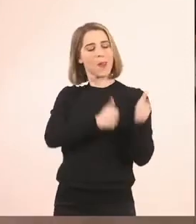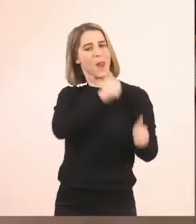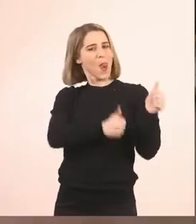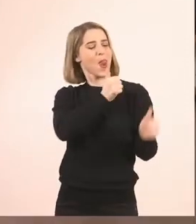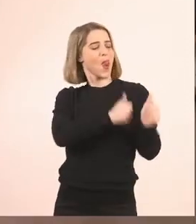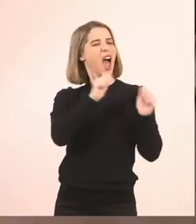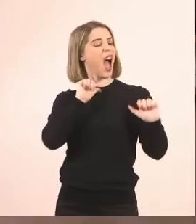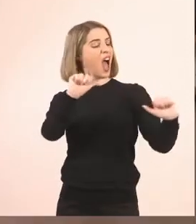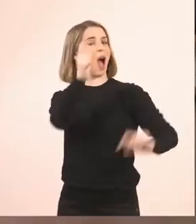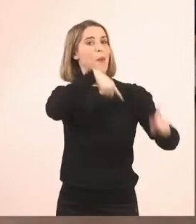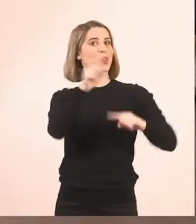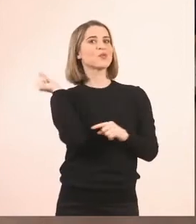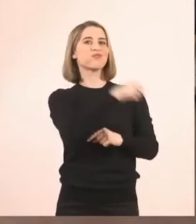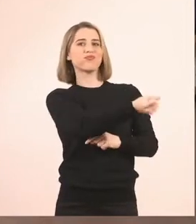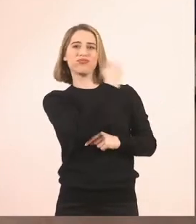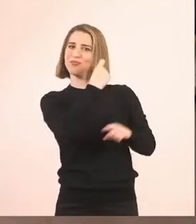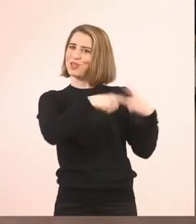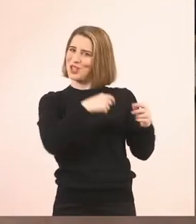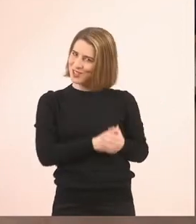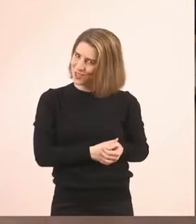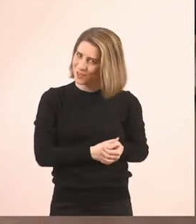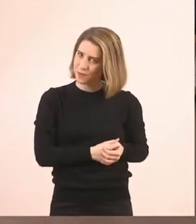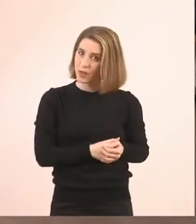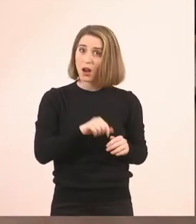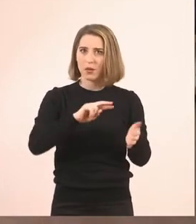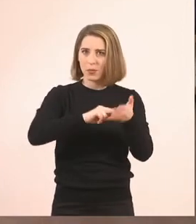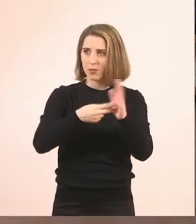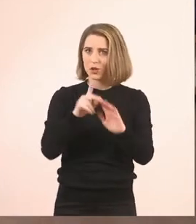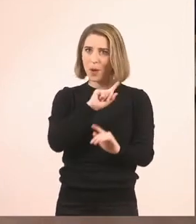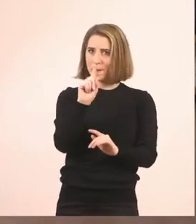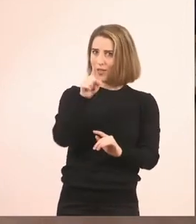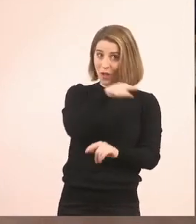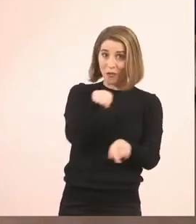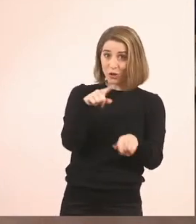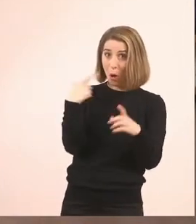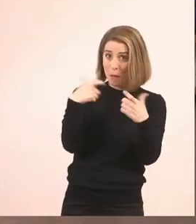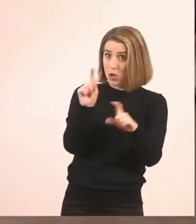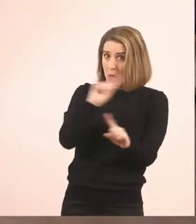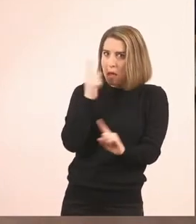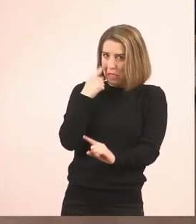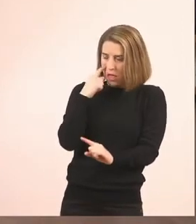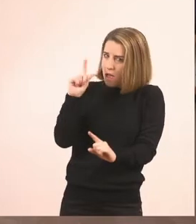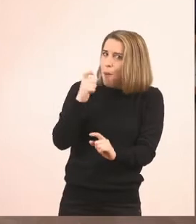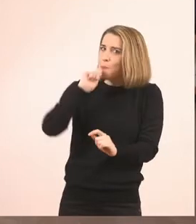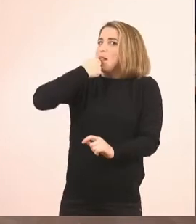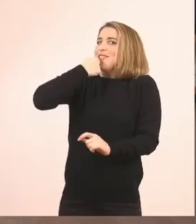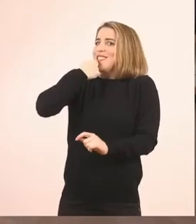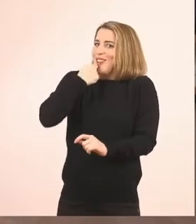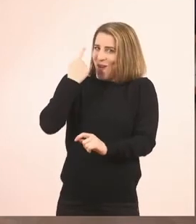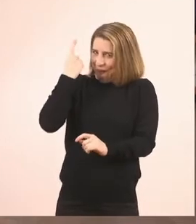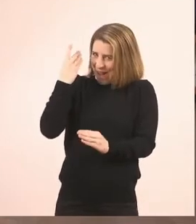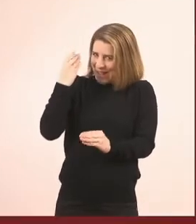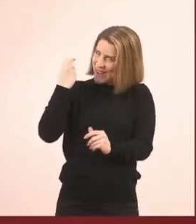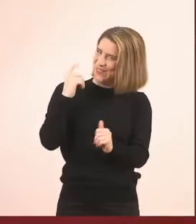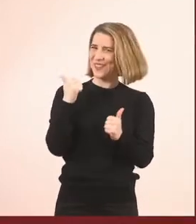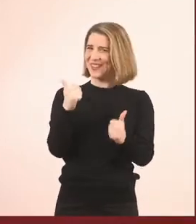αδελφάκι σας, ποιος θα νικήσει. Μην του δείξετε το επεισόδιο όμως, για να το ξέρετε εσείς καλύτερα. Λοιπόν, μια άλλη άσκηση